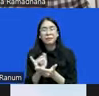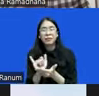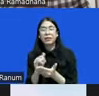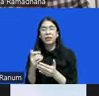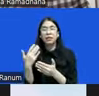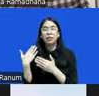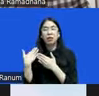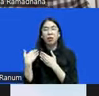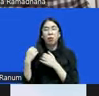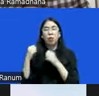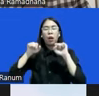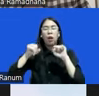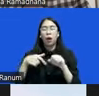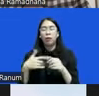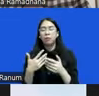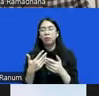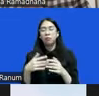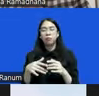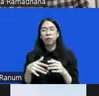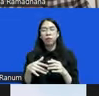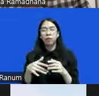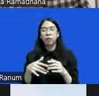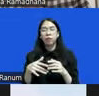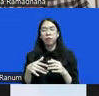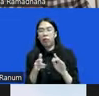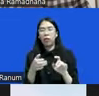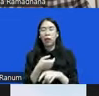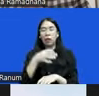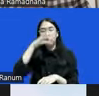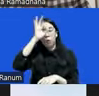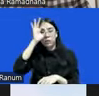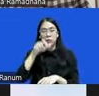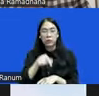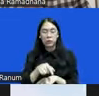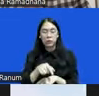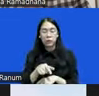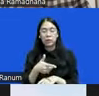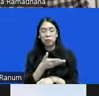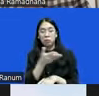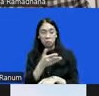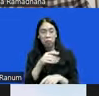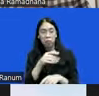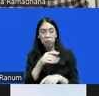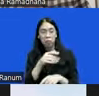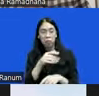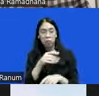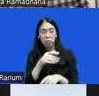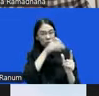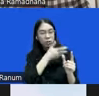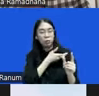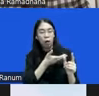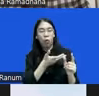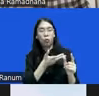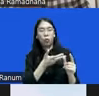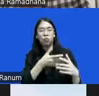offside dari kepolisian. Mereka justru ingin turut